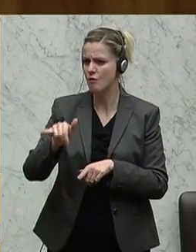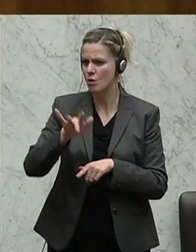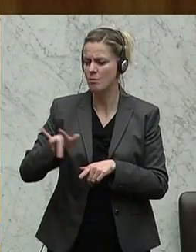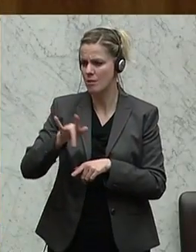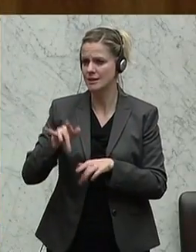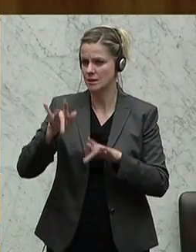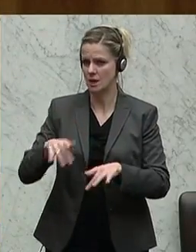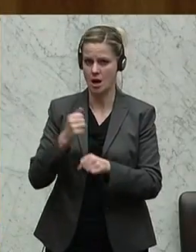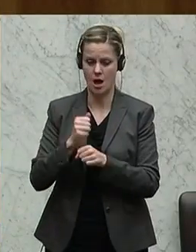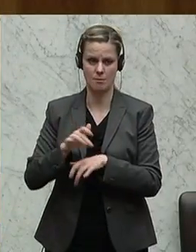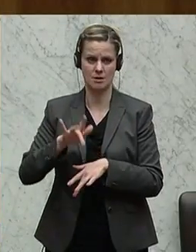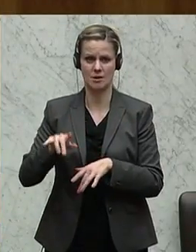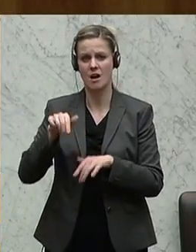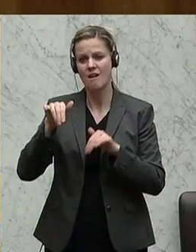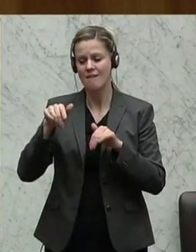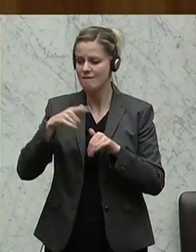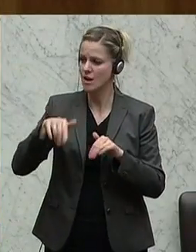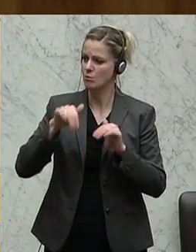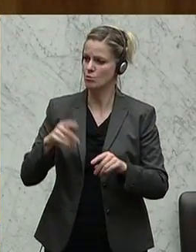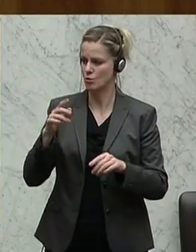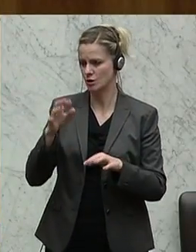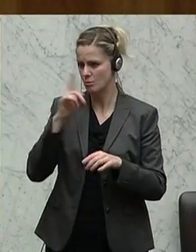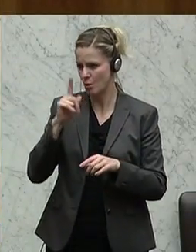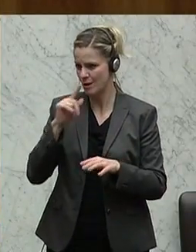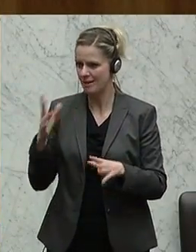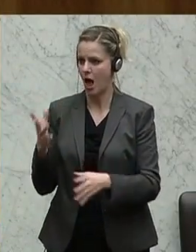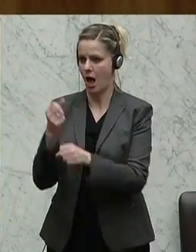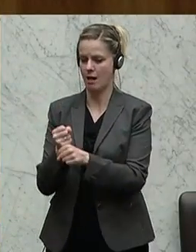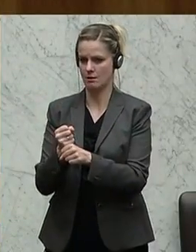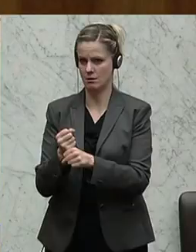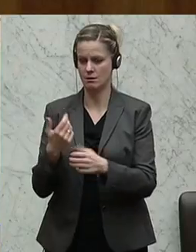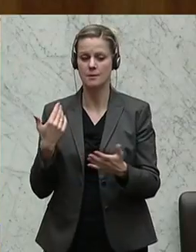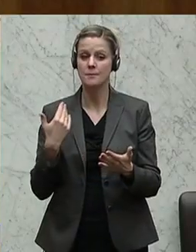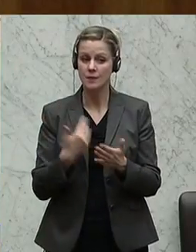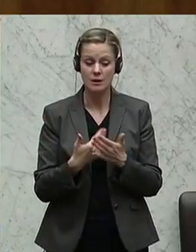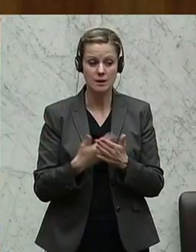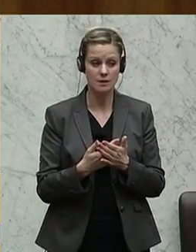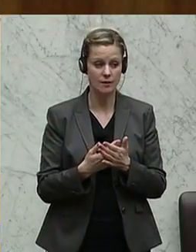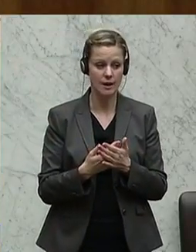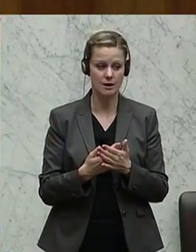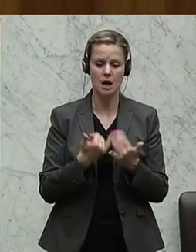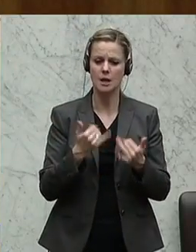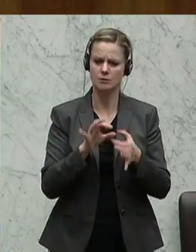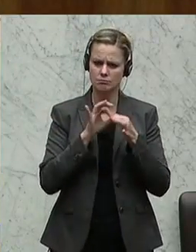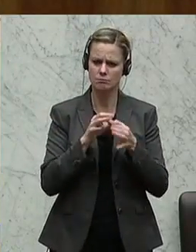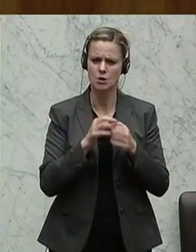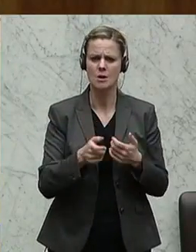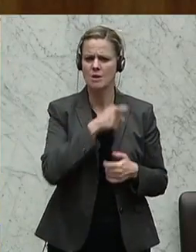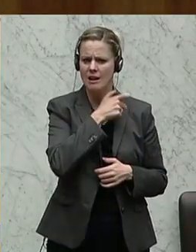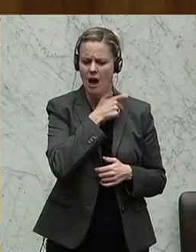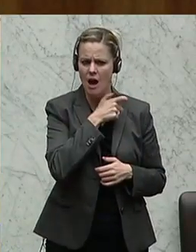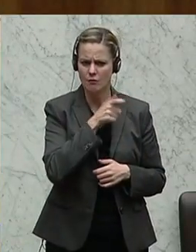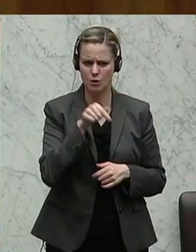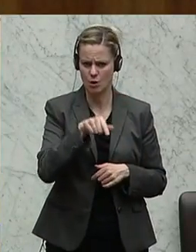dort vorhanden sind und die wir versuchen müssen zu erhalten. Und wenn wir heute hernehmen, dass es natürlich, und jetzt nehme ich Klagenfurt her, die